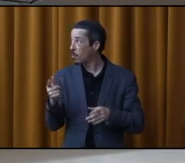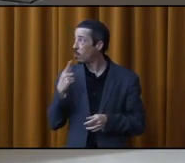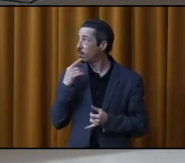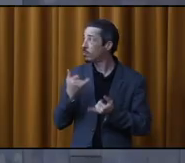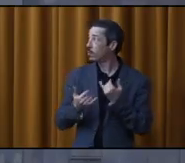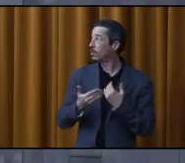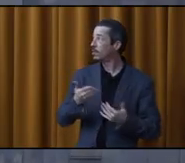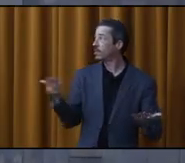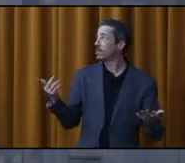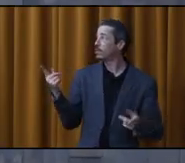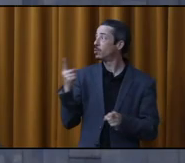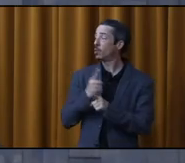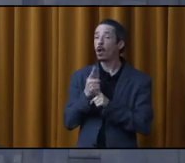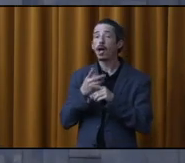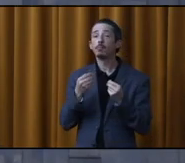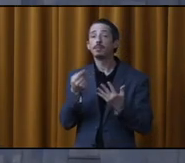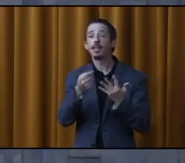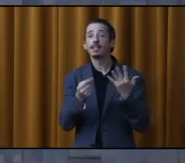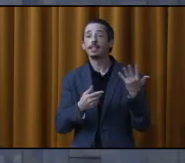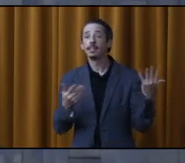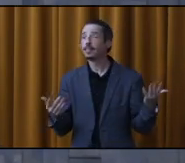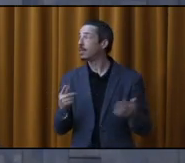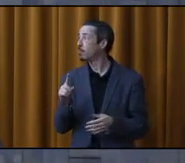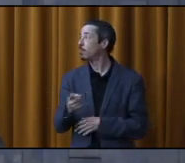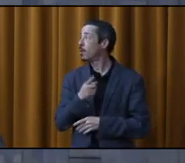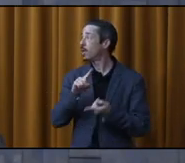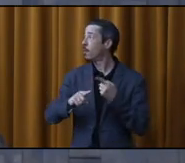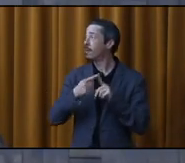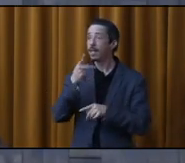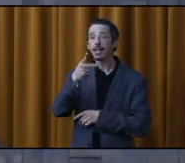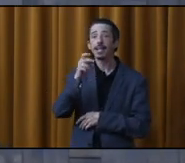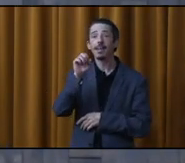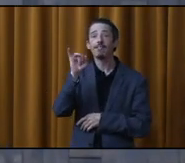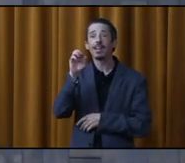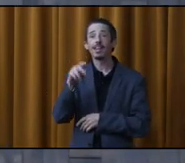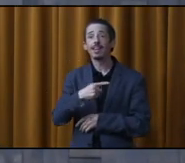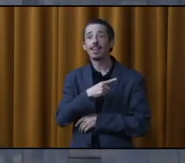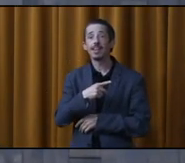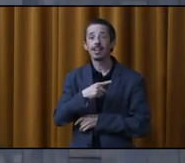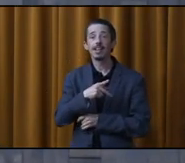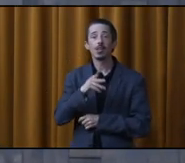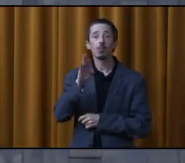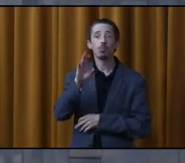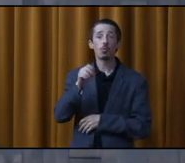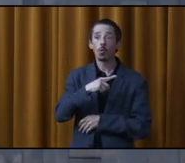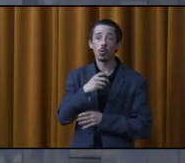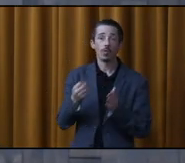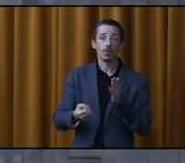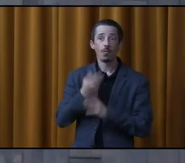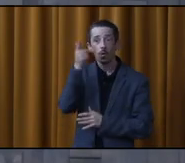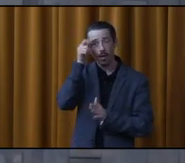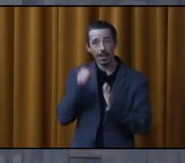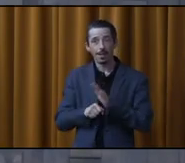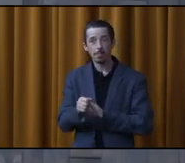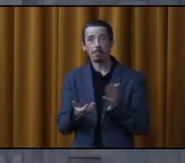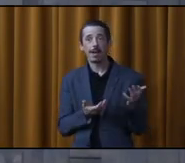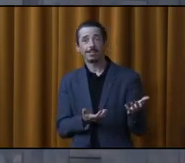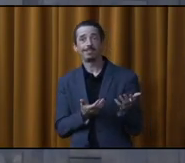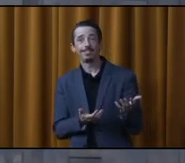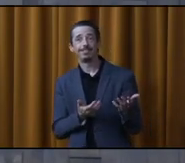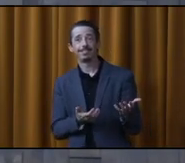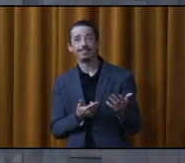Habituellement, on ne justifie pas les absences, mais notre ami Kevin n'est pas là, Kevin Buteau, parce qu'il est nouvellement papa. Alors,